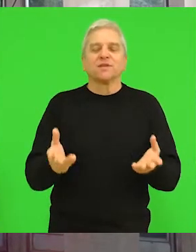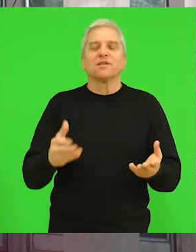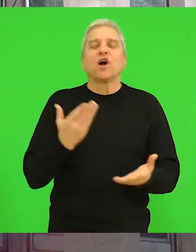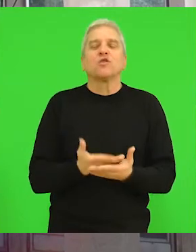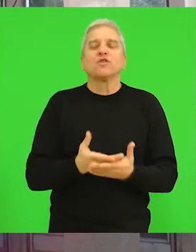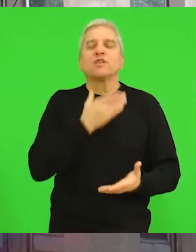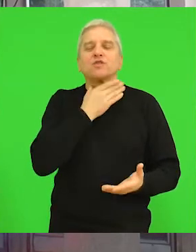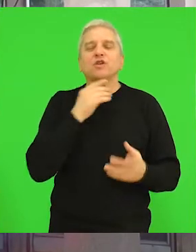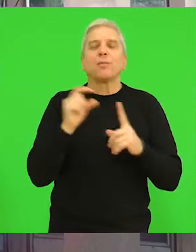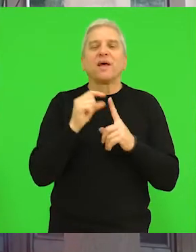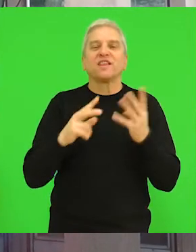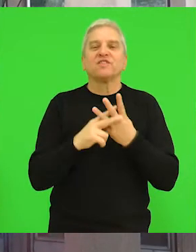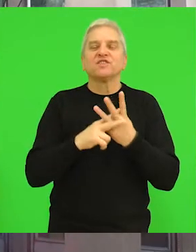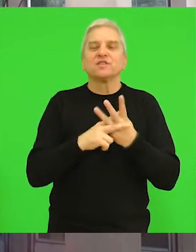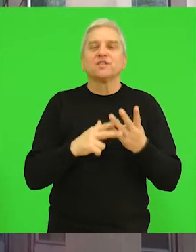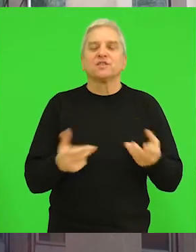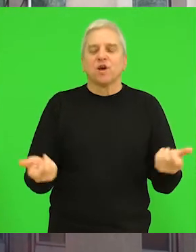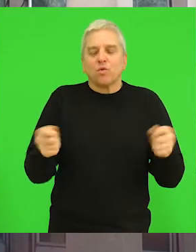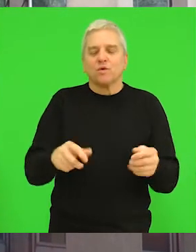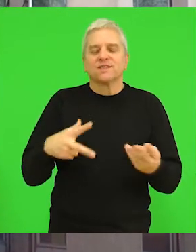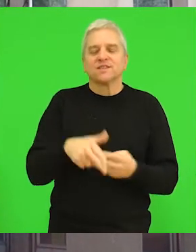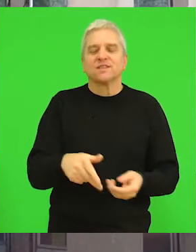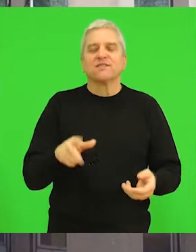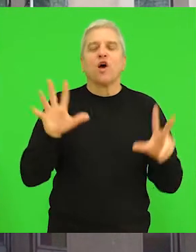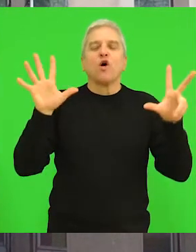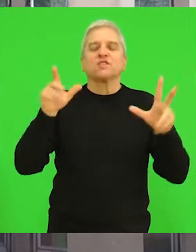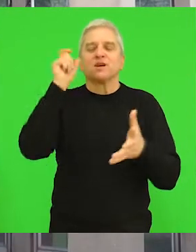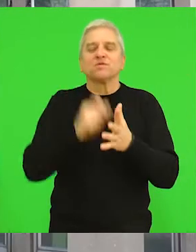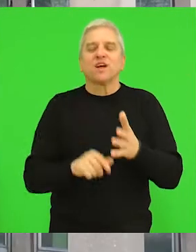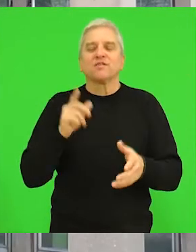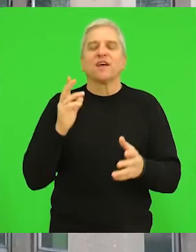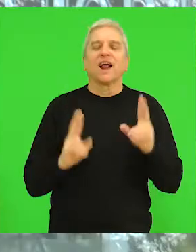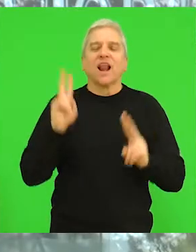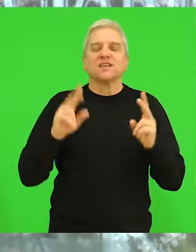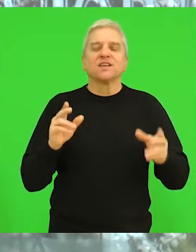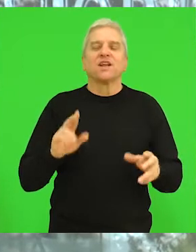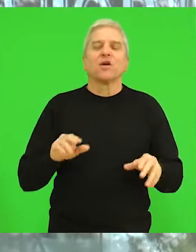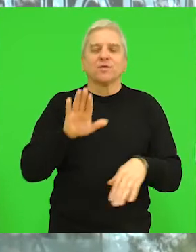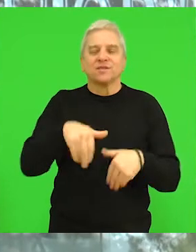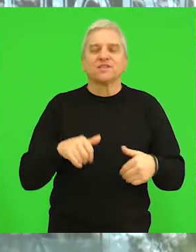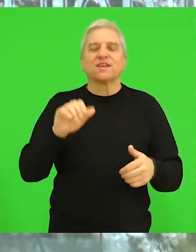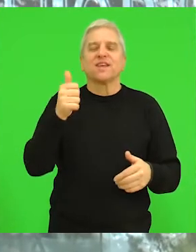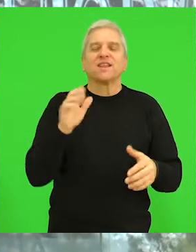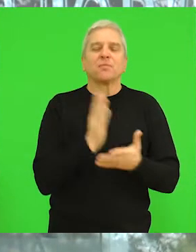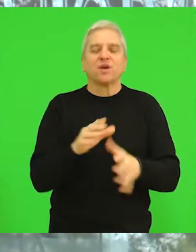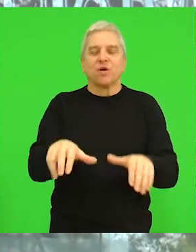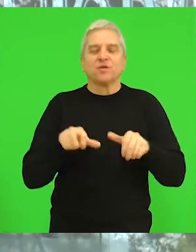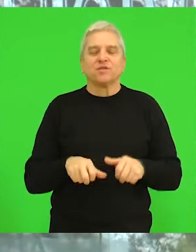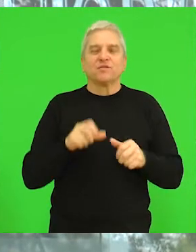glasovima predložila je da se osnovna škola Petefišandor Bečej ugasi. Osmoro članova glasalo je za, troje protiv, a jedan je bio